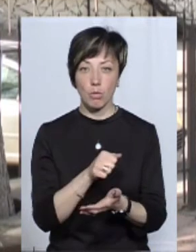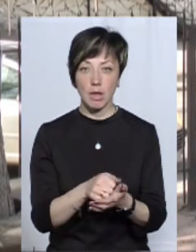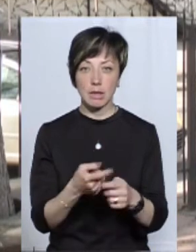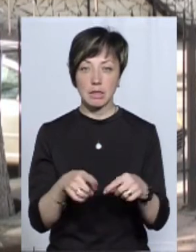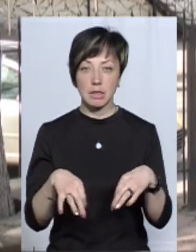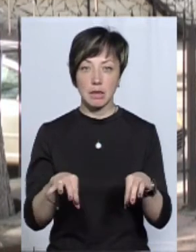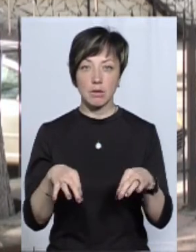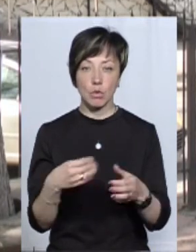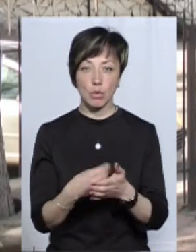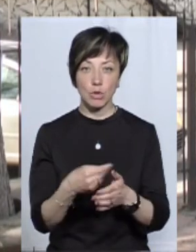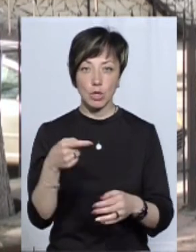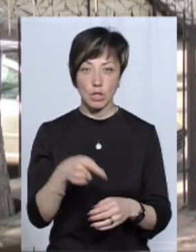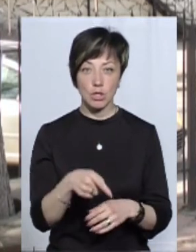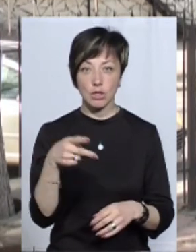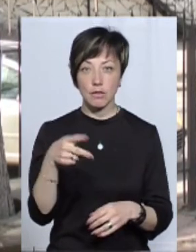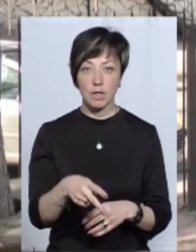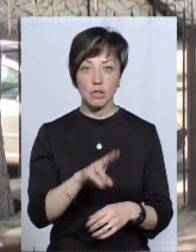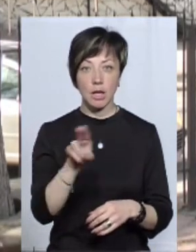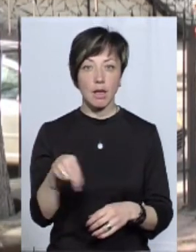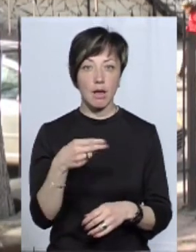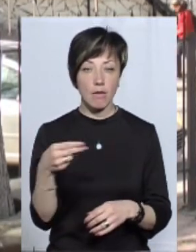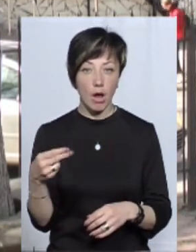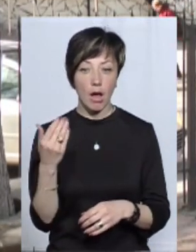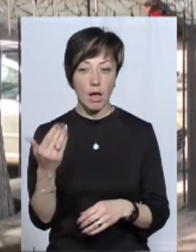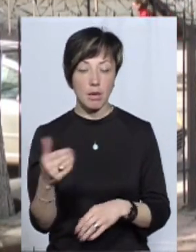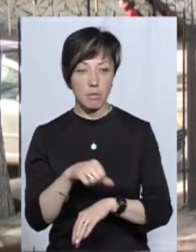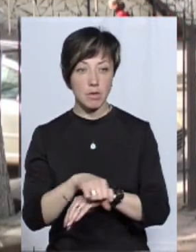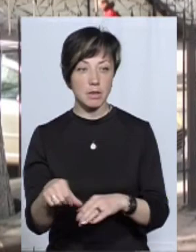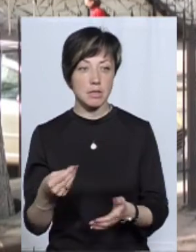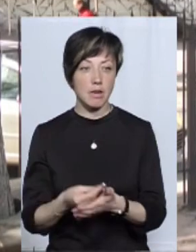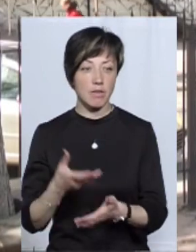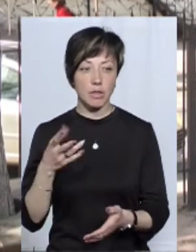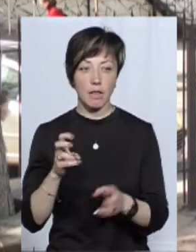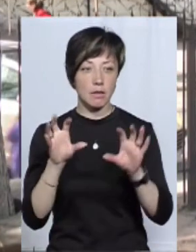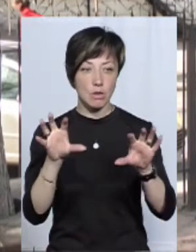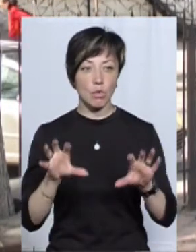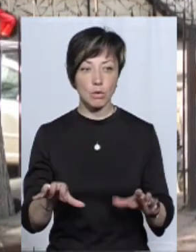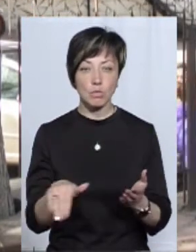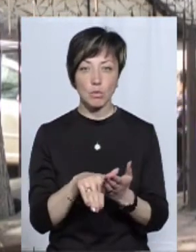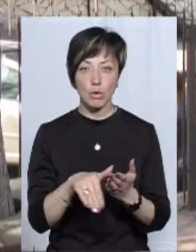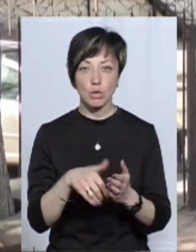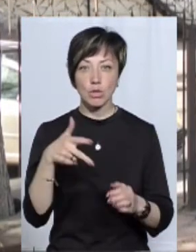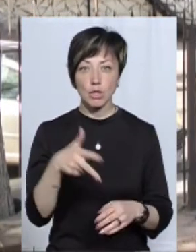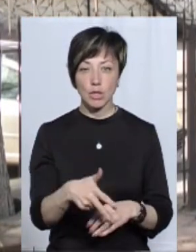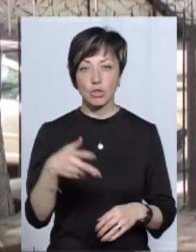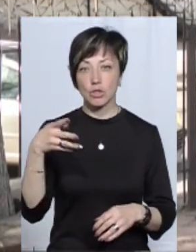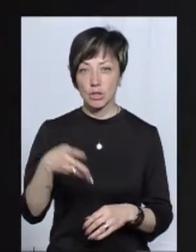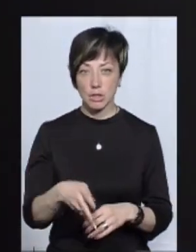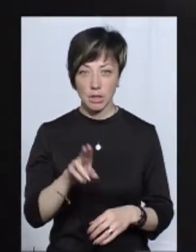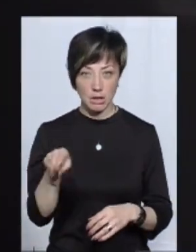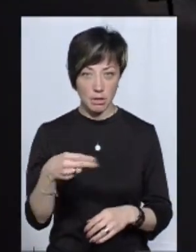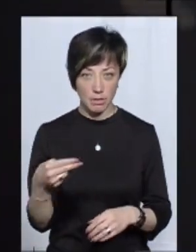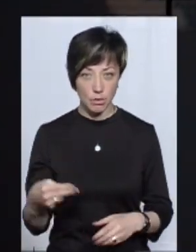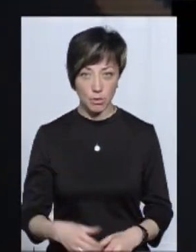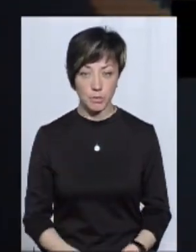транспортний засіб коштує тисячу-дві тисячі євро, а їм митниця завищувала незаконним способом до трьох-четирьох тисяч євро.